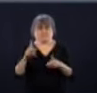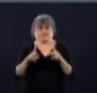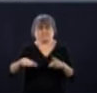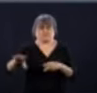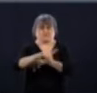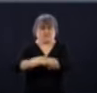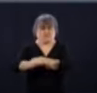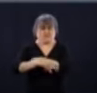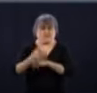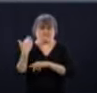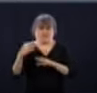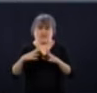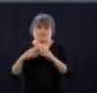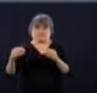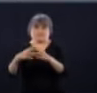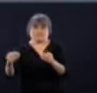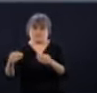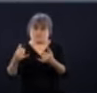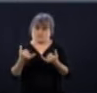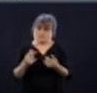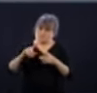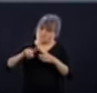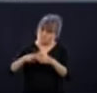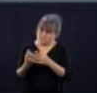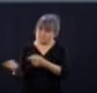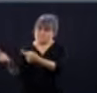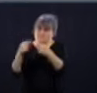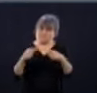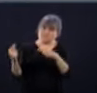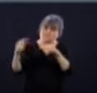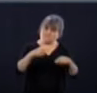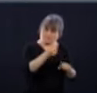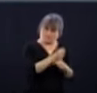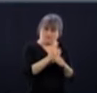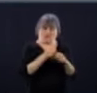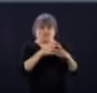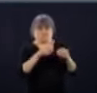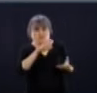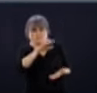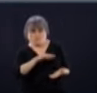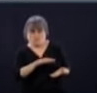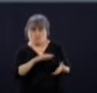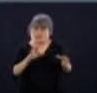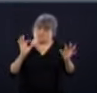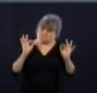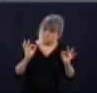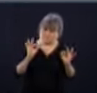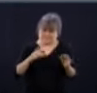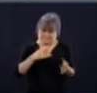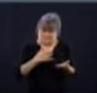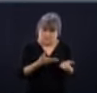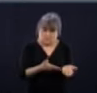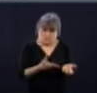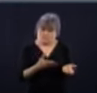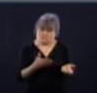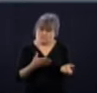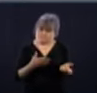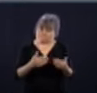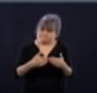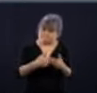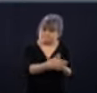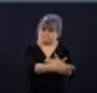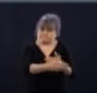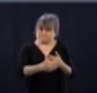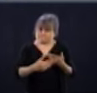quelque chose, j'espère qu'aujourd'hui, on peut vous dire qu'on commence à peut-être voir une amélioration.